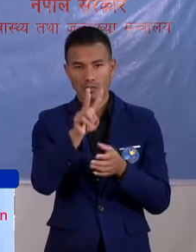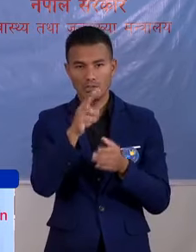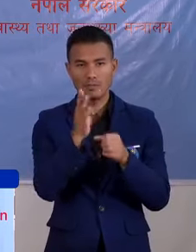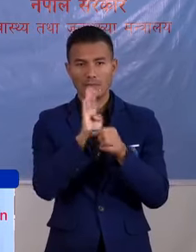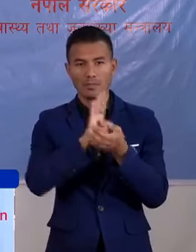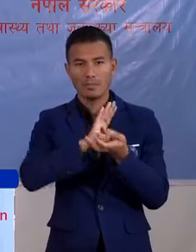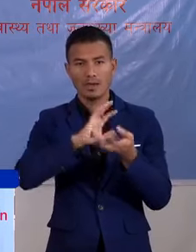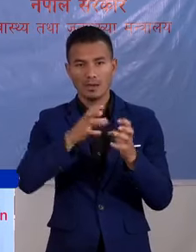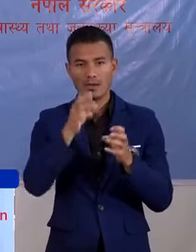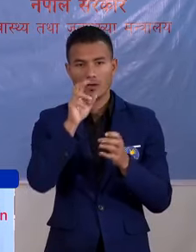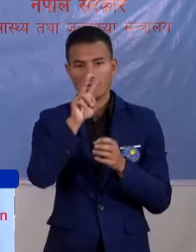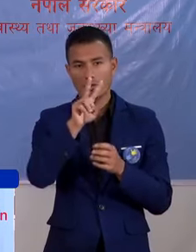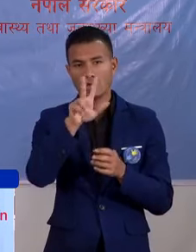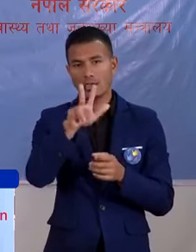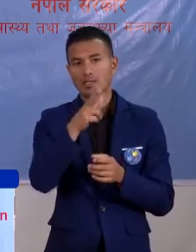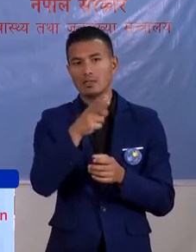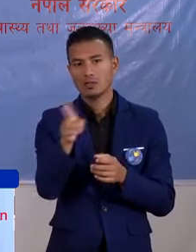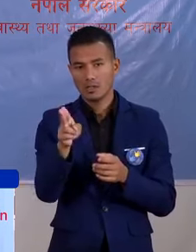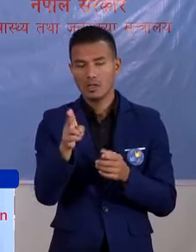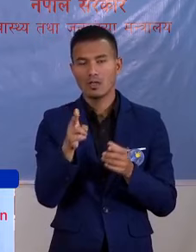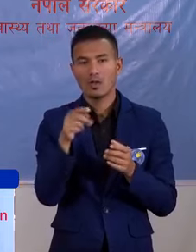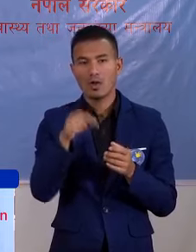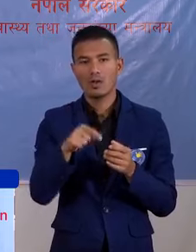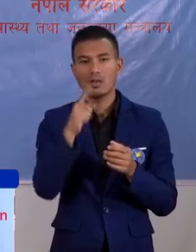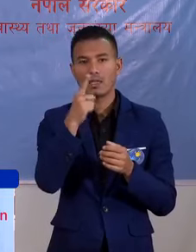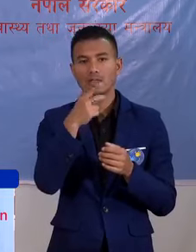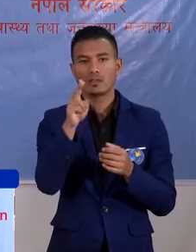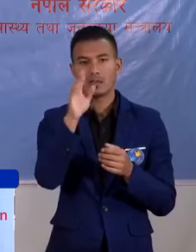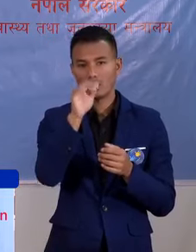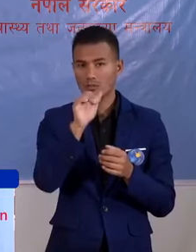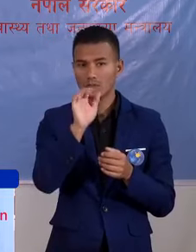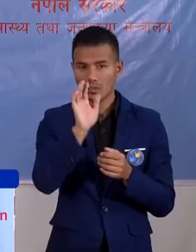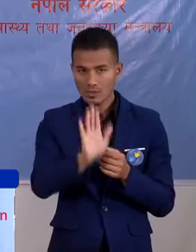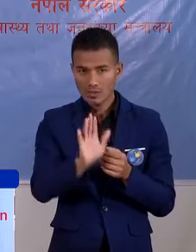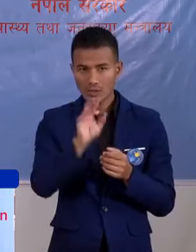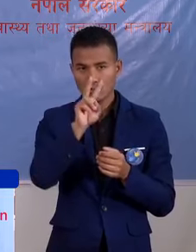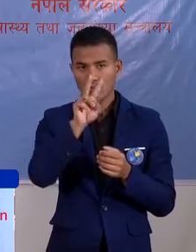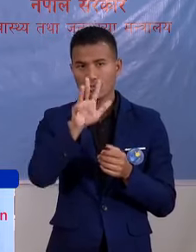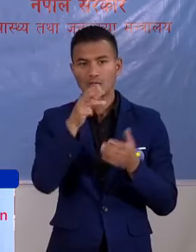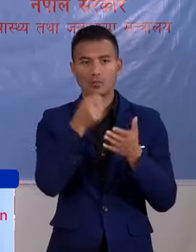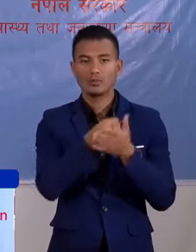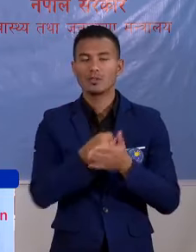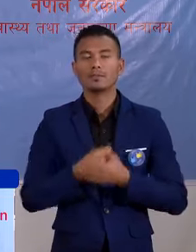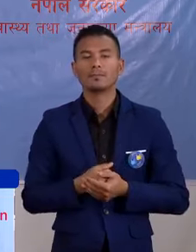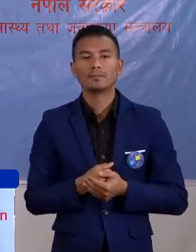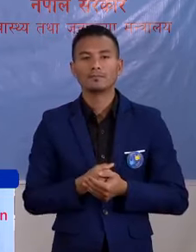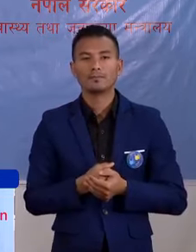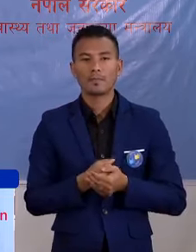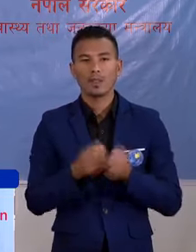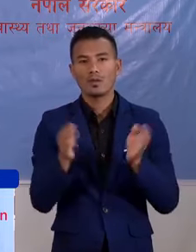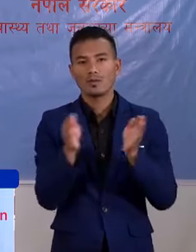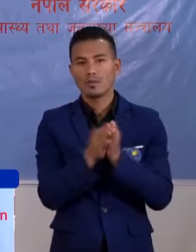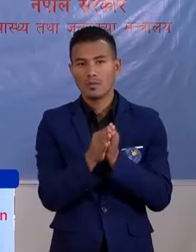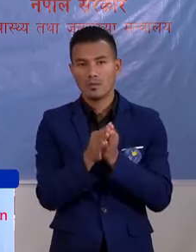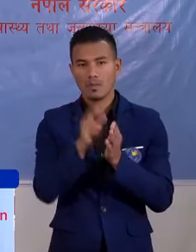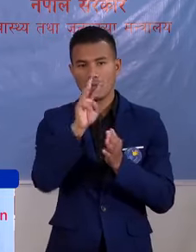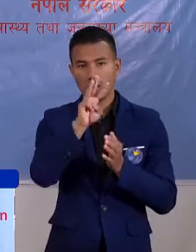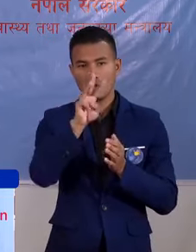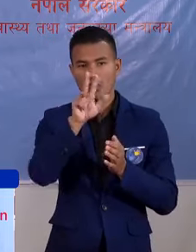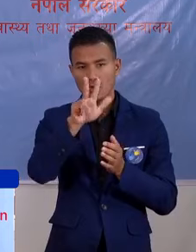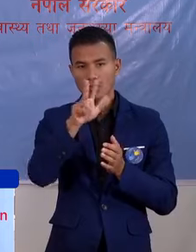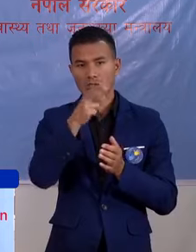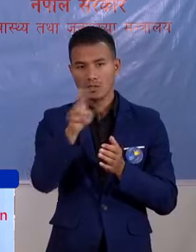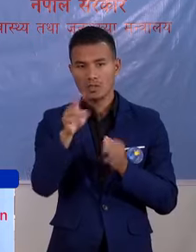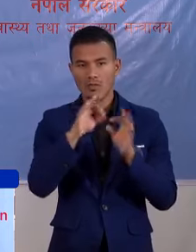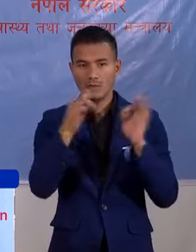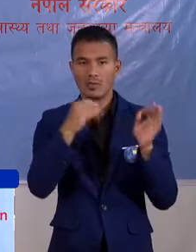बिराट्नगर मा अठ्थाईस जाना जो एक जाना अईले आउने करम मा हुनुन छा तेसपछी 29 पुगने छा यसरी जम्मा 38 जाना